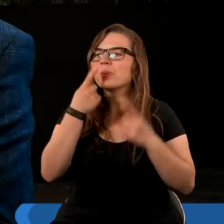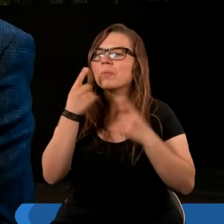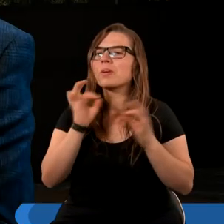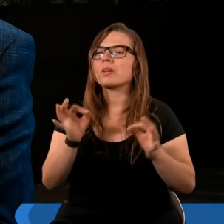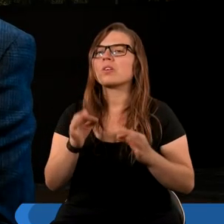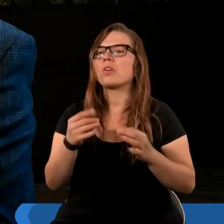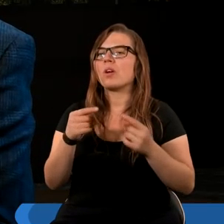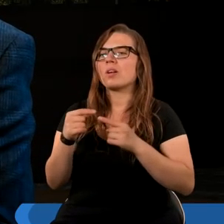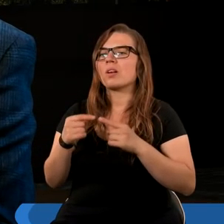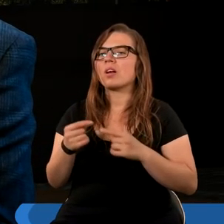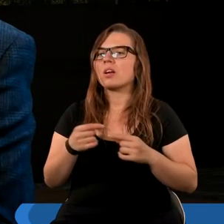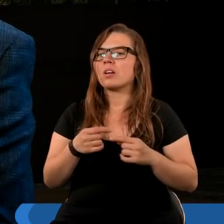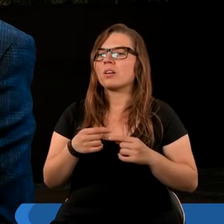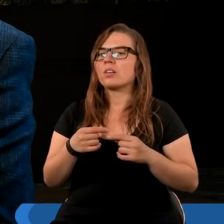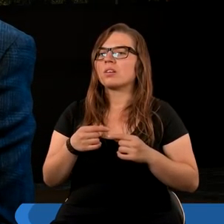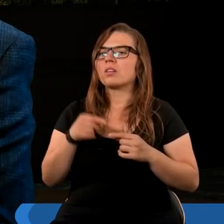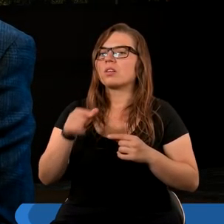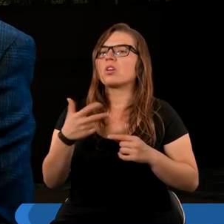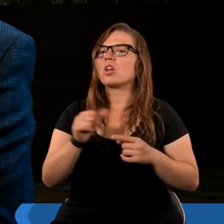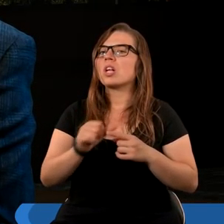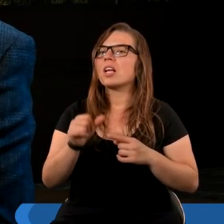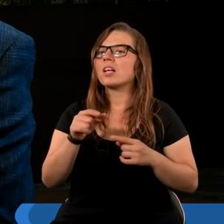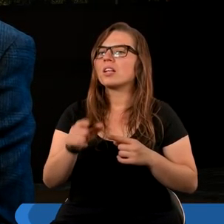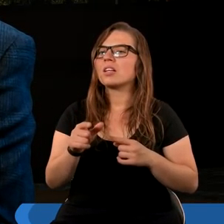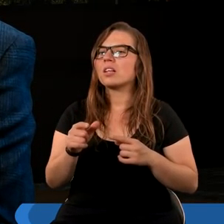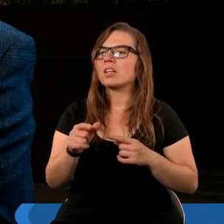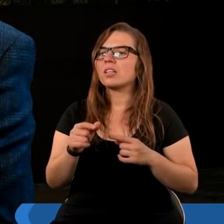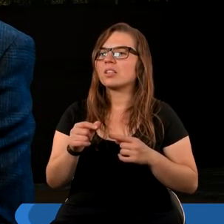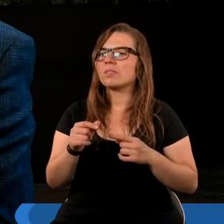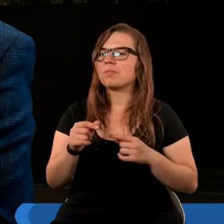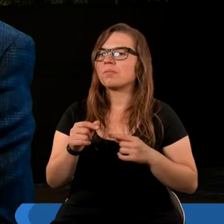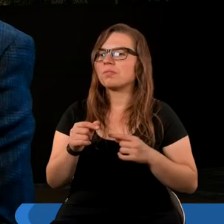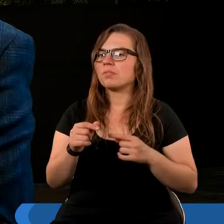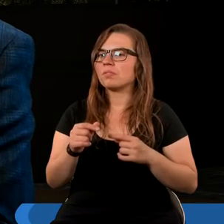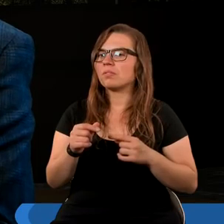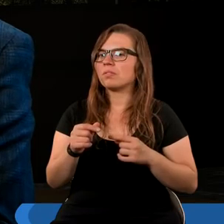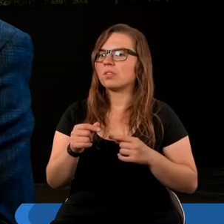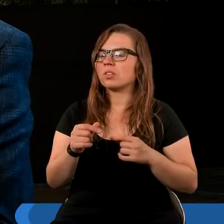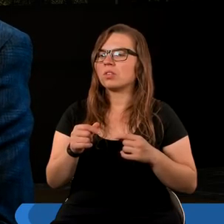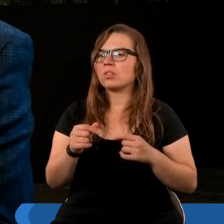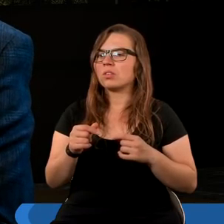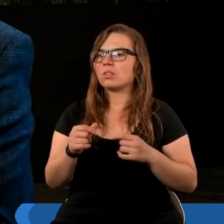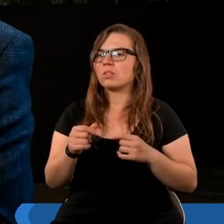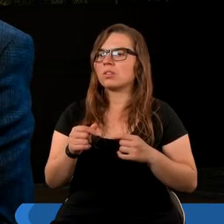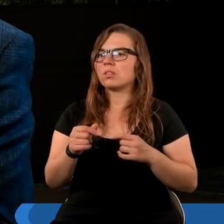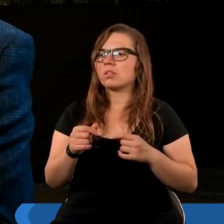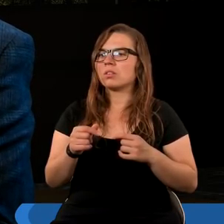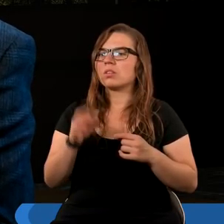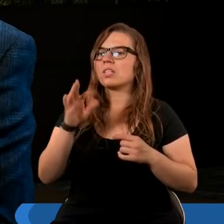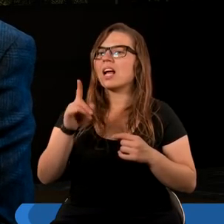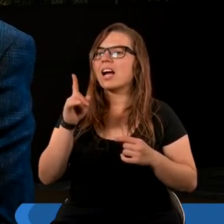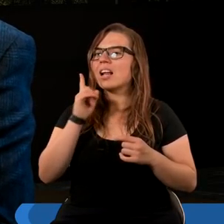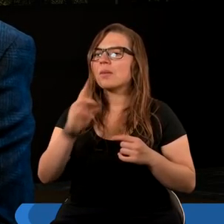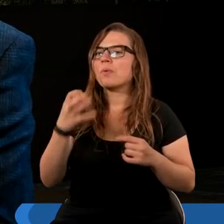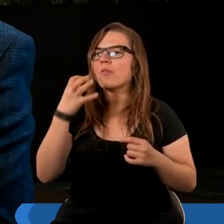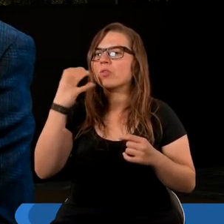Otóż, kiedy czytamy proroctwa, to nie jest to tylko czas na zaspokojenie naszej ciekawości. Co tu się jeszcze wydarzy? Ale tak